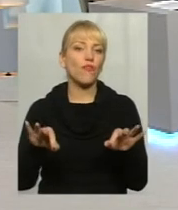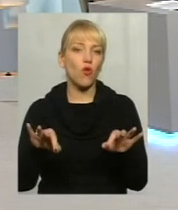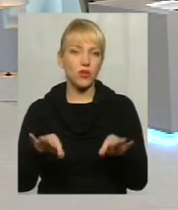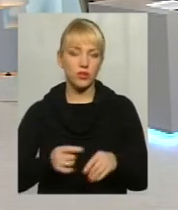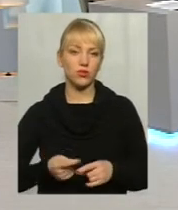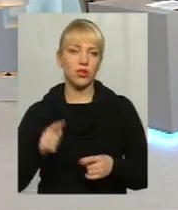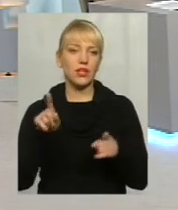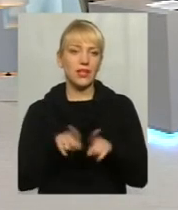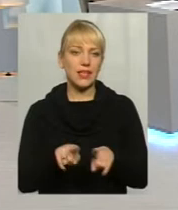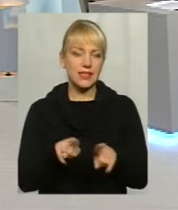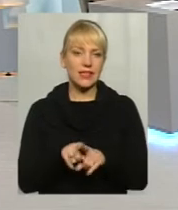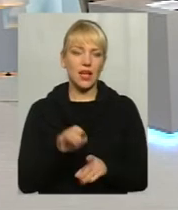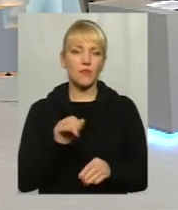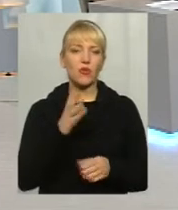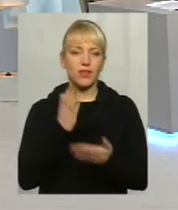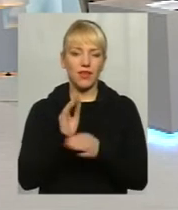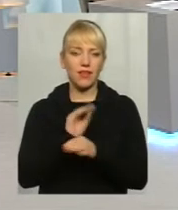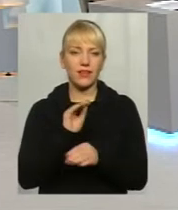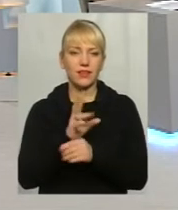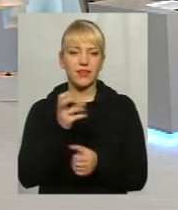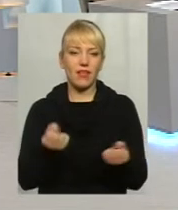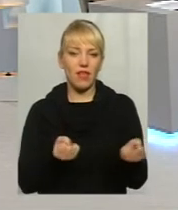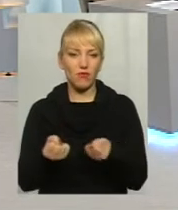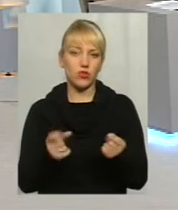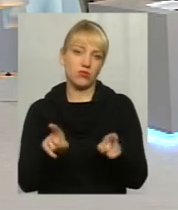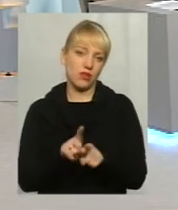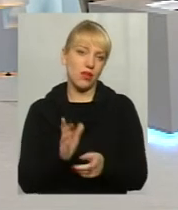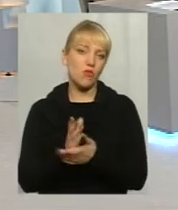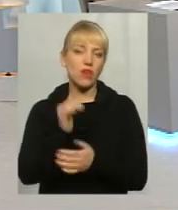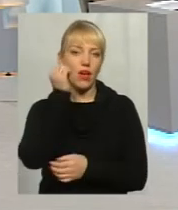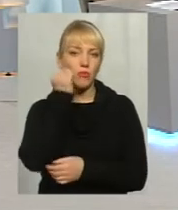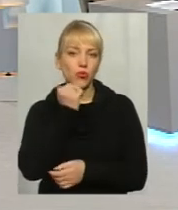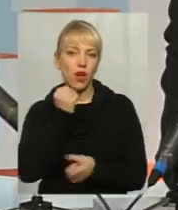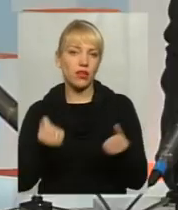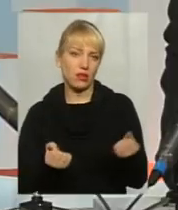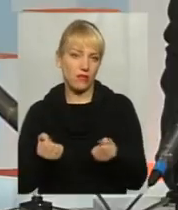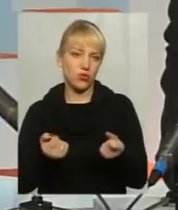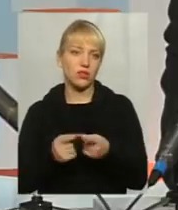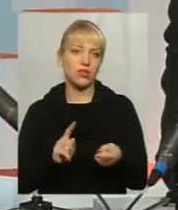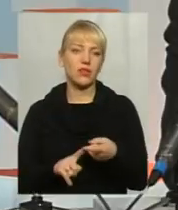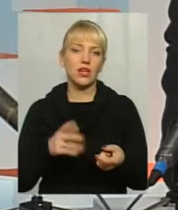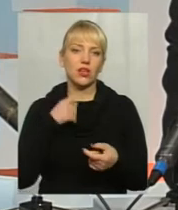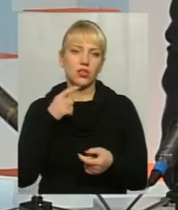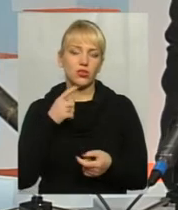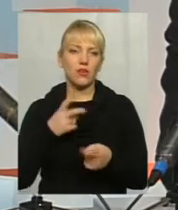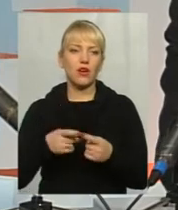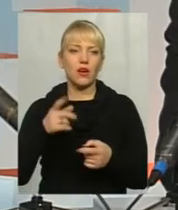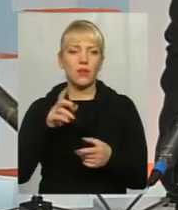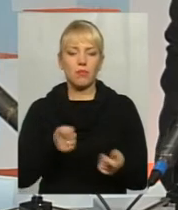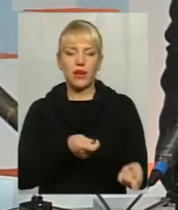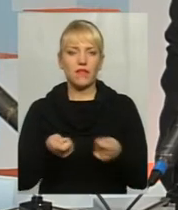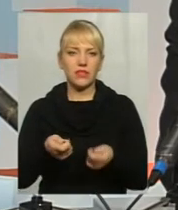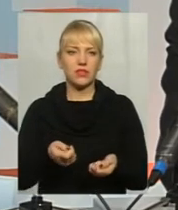як і критика йде на водів, так само є і подяки. Пам'ятаєте, недавно пост про то, як перевізник